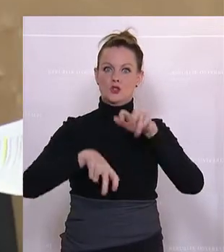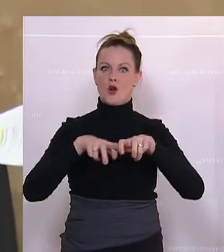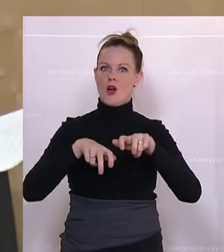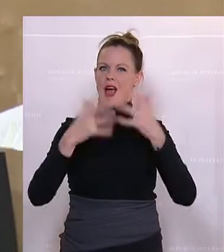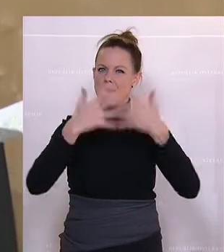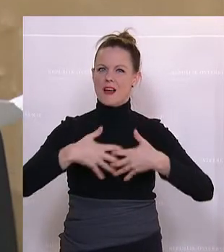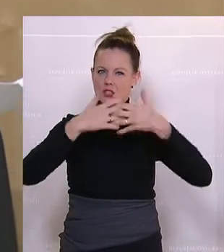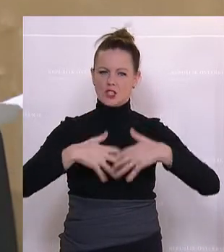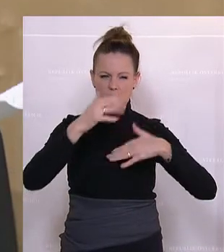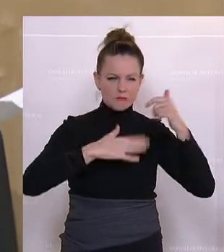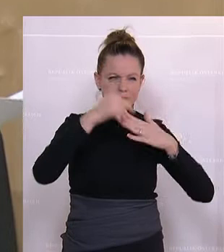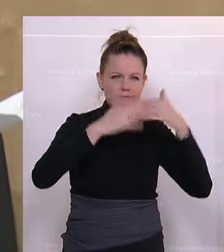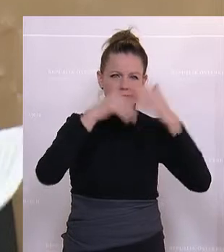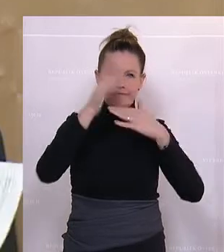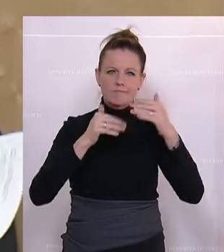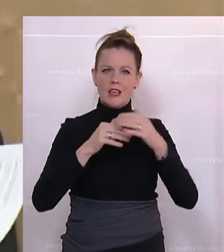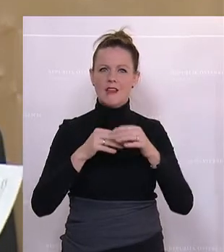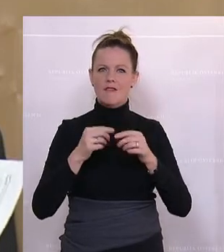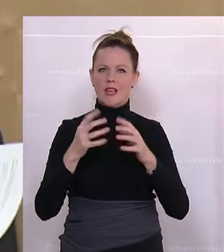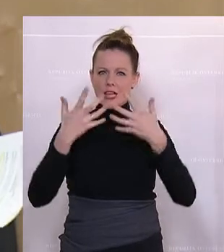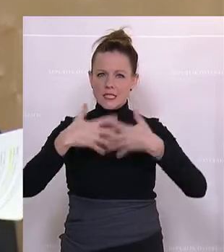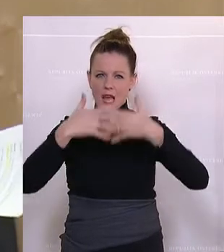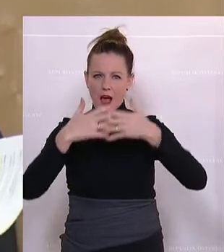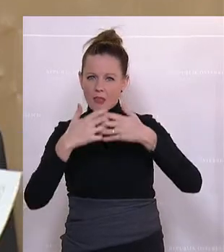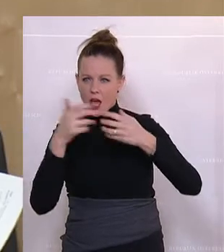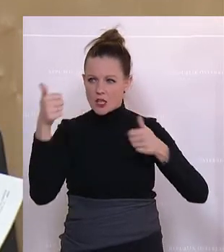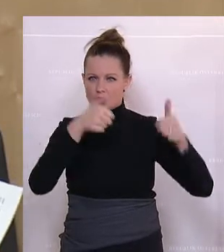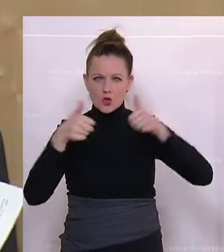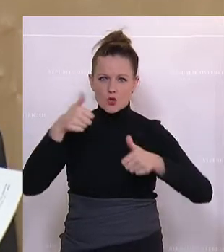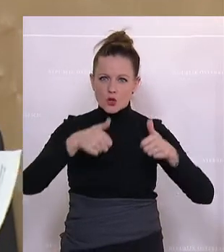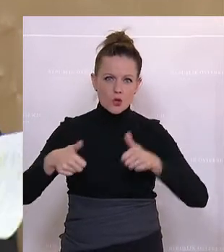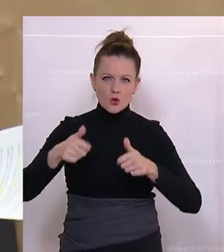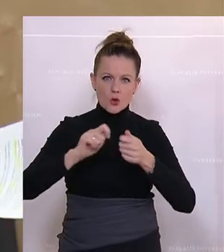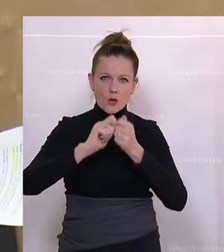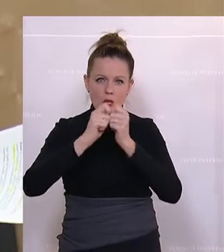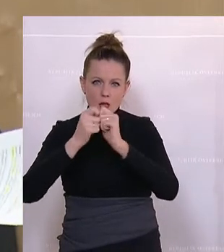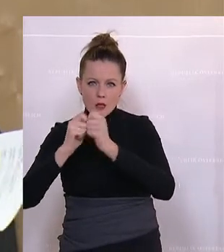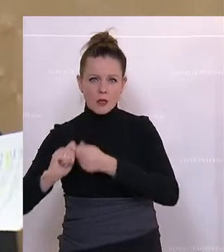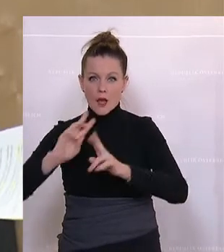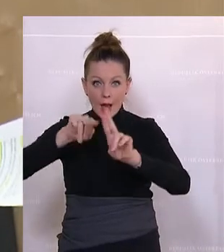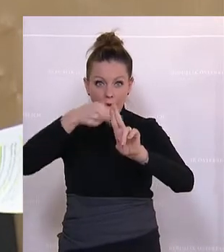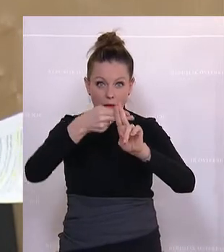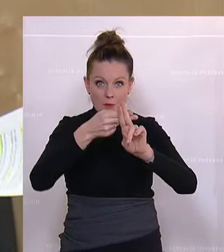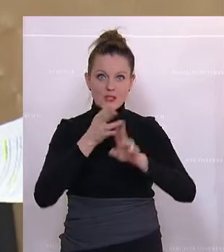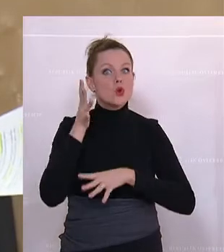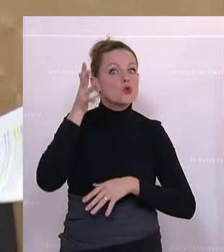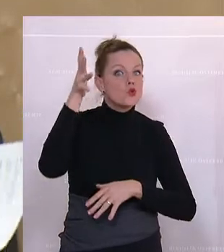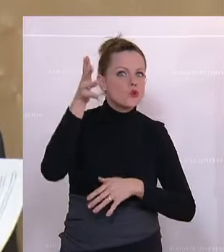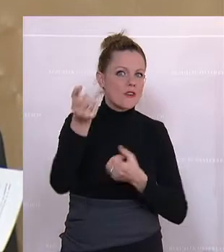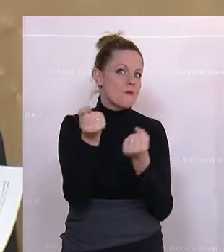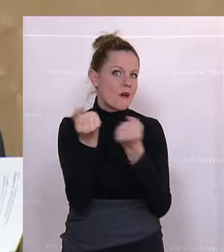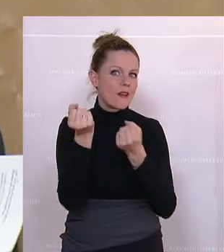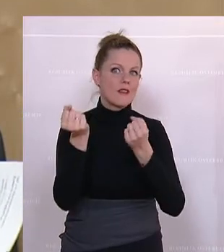wo Räder eingepasst werden, die es noch nicht gegeben hat, die man in Zukunft aufgrund von politisch